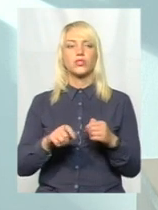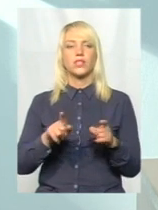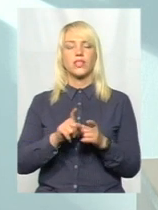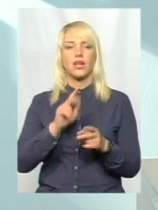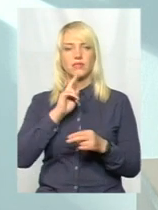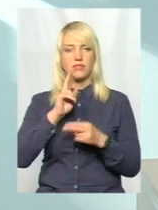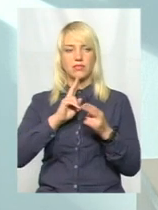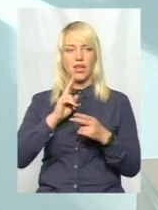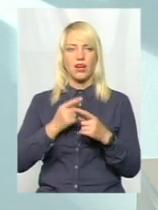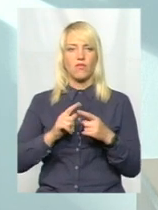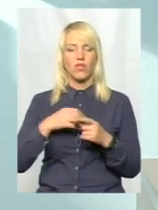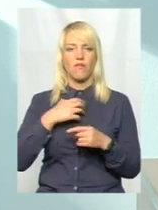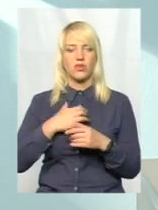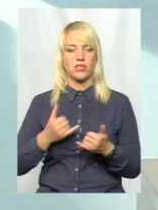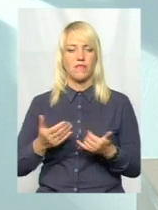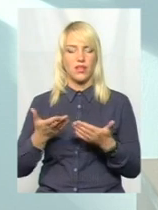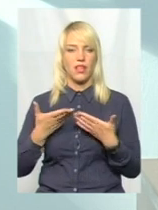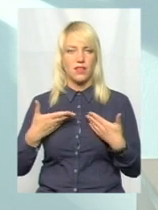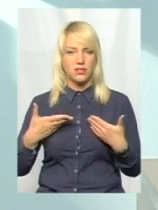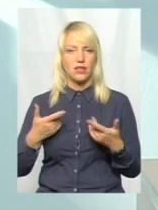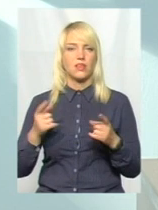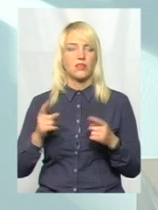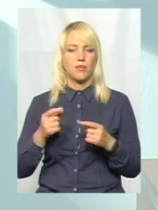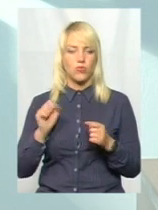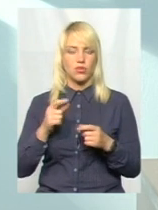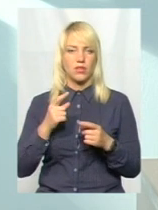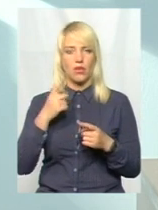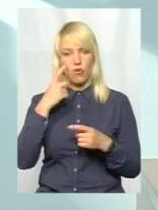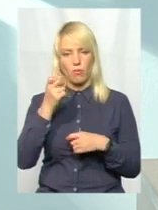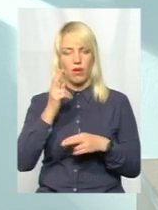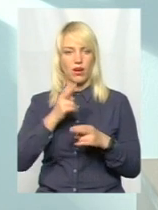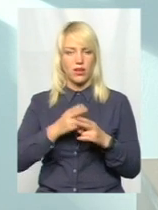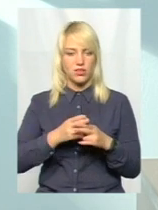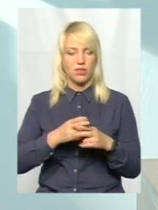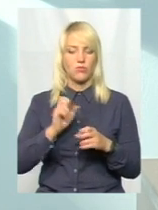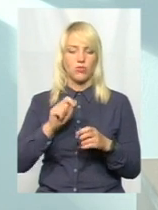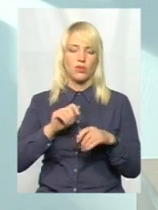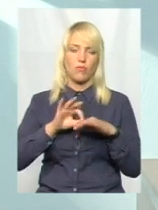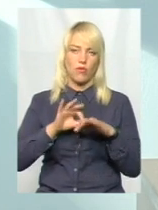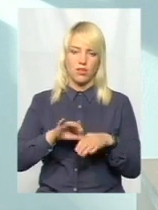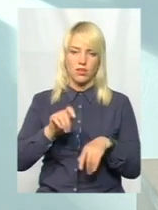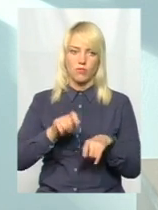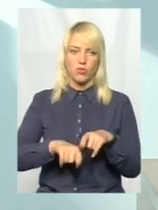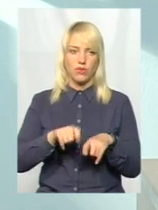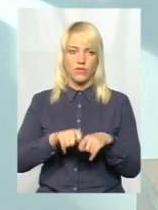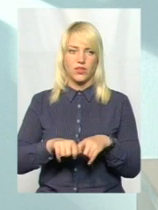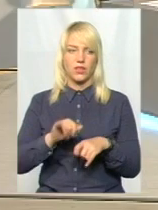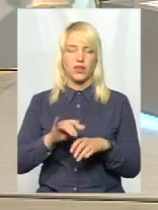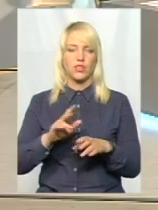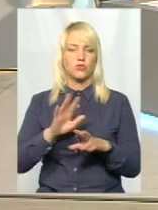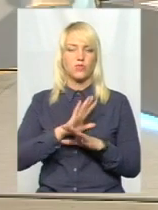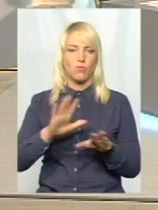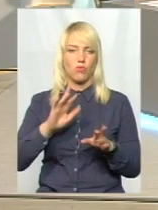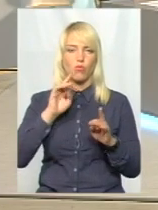важлива для нас. Тому що можна упередити піти, провести перевірку і упередити випадки